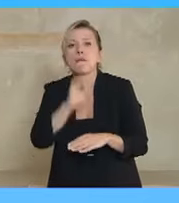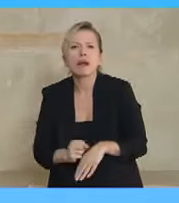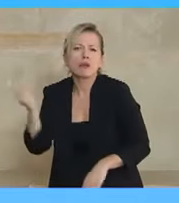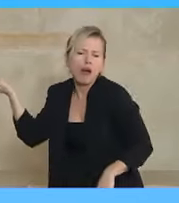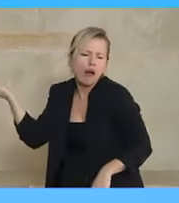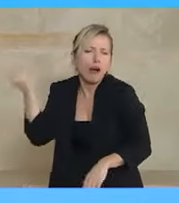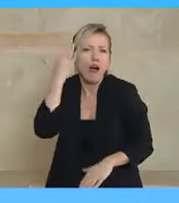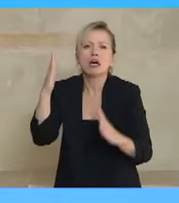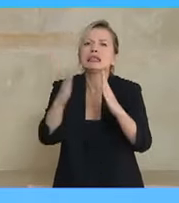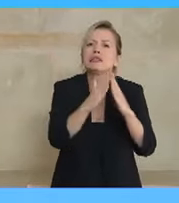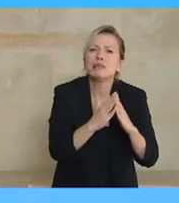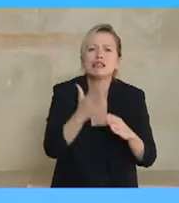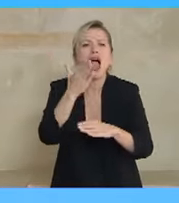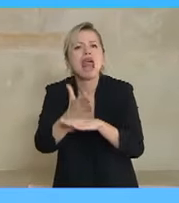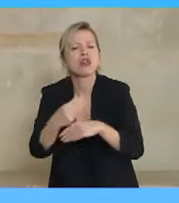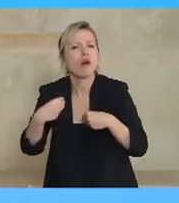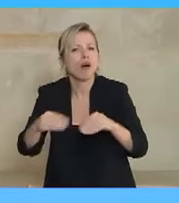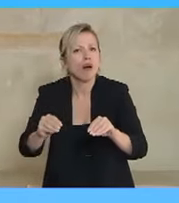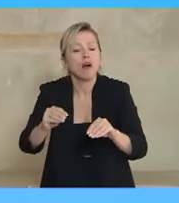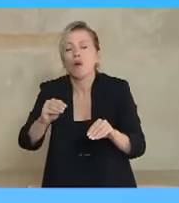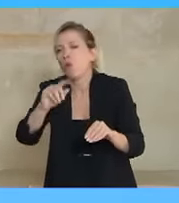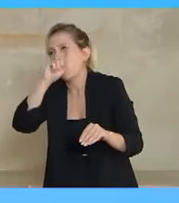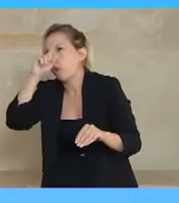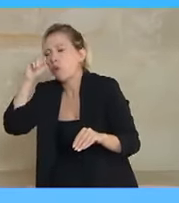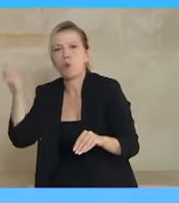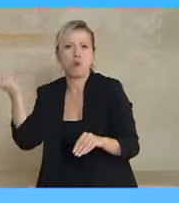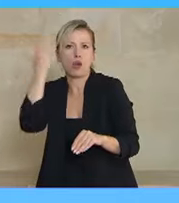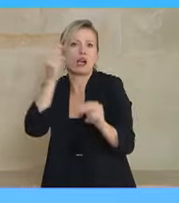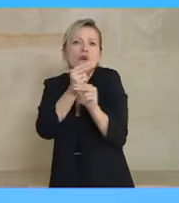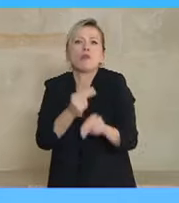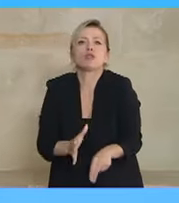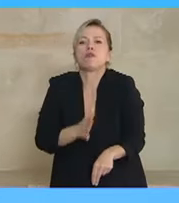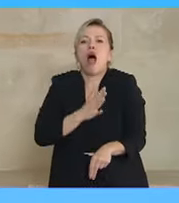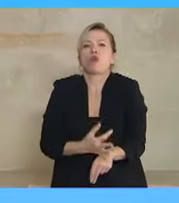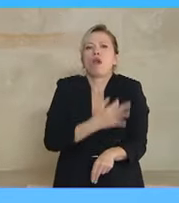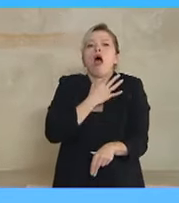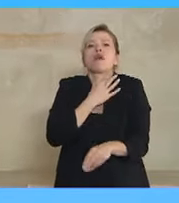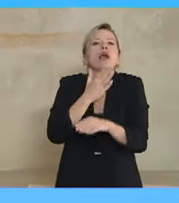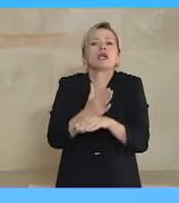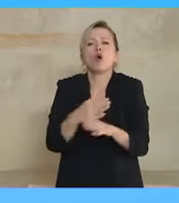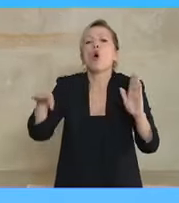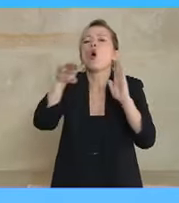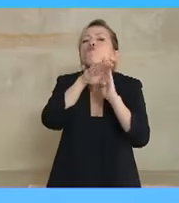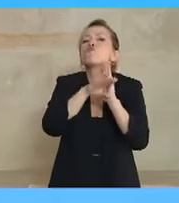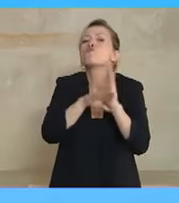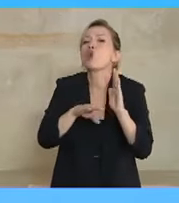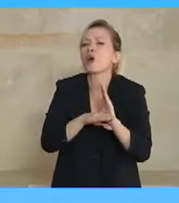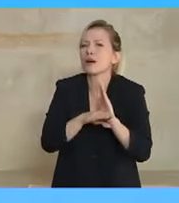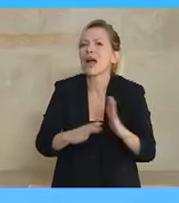αυτό που είναι καλό για τον ιδιοκτήτη, είναι προβληματικό για τον νοικιαστή. Το πρόγραμμα σπίτι μου ήταν μια πάρα πολύ μεγάλη επιτυχία.